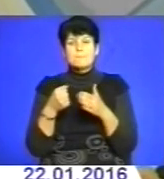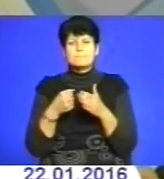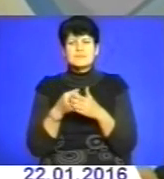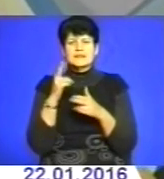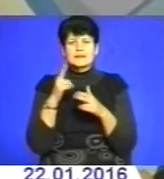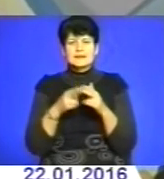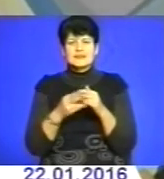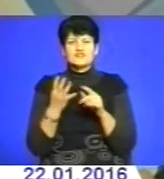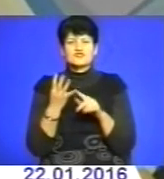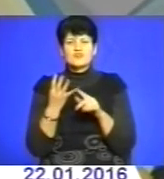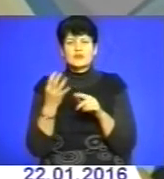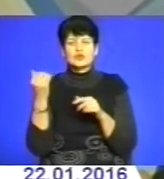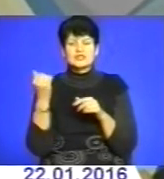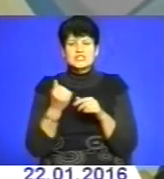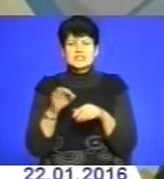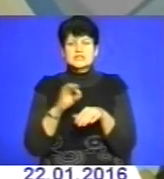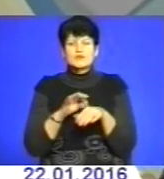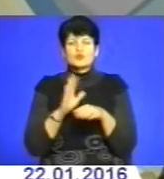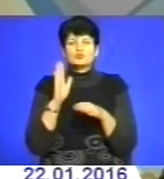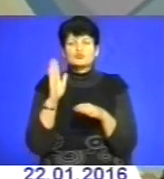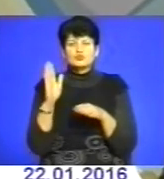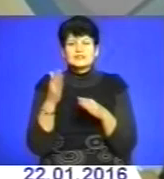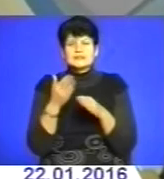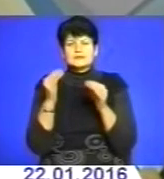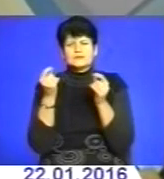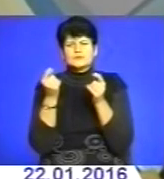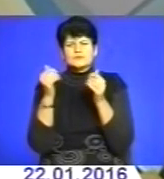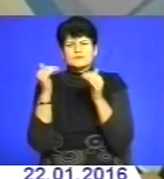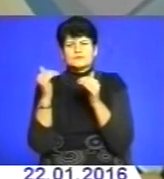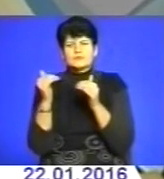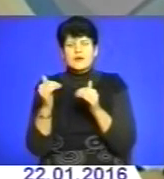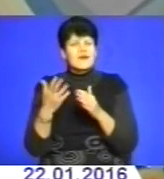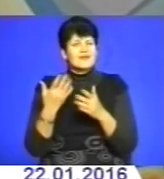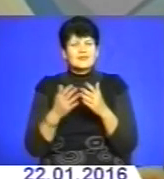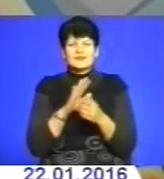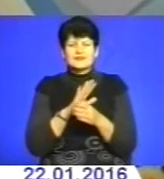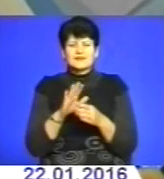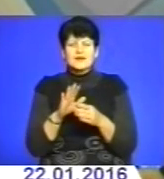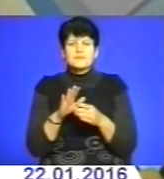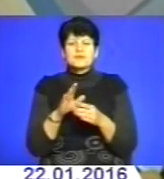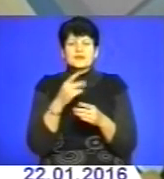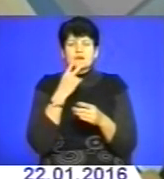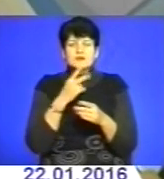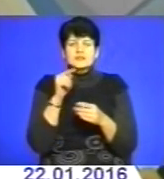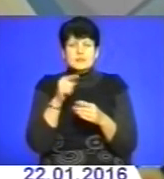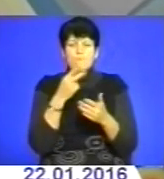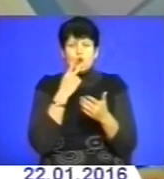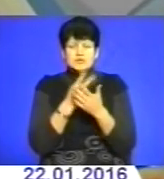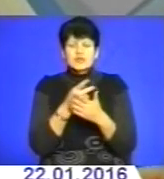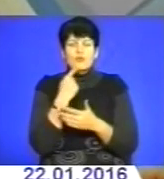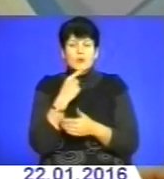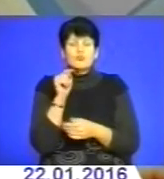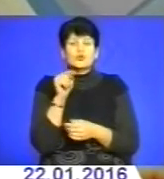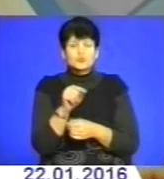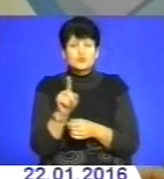четвертого тижня захворюваності буде поступово знижуватися. Але, тим не менше, показники, які є вже на сьогоднішній день, говорять про